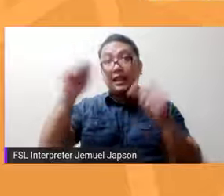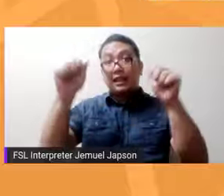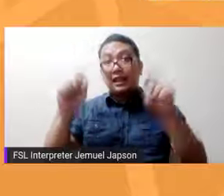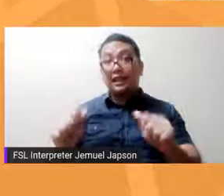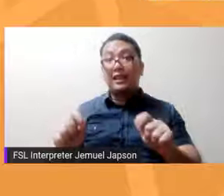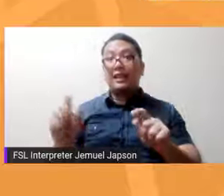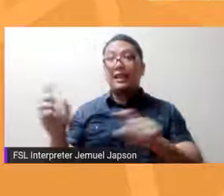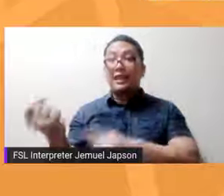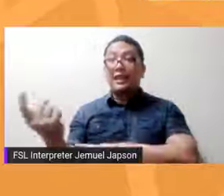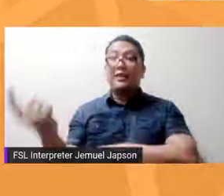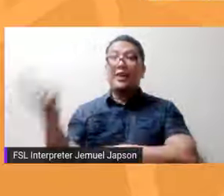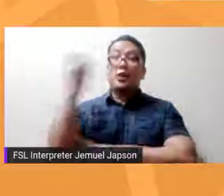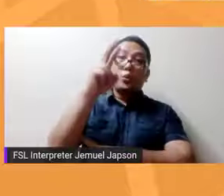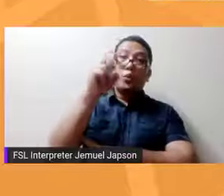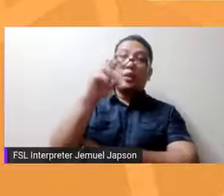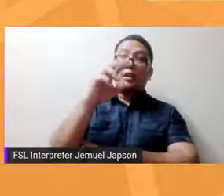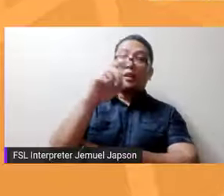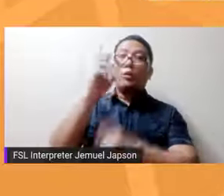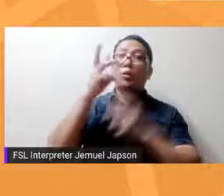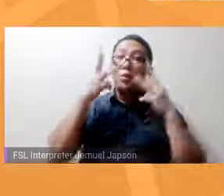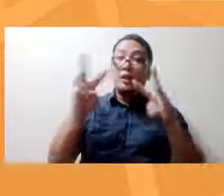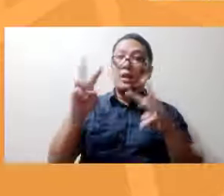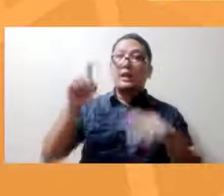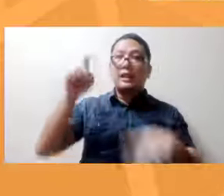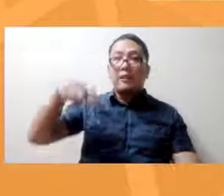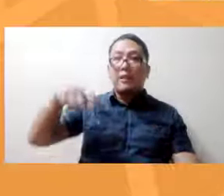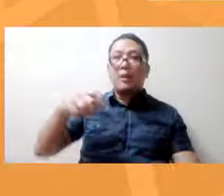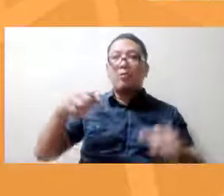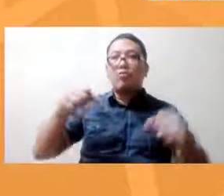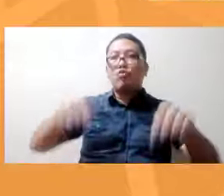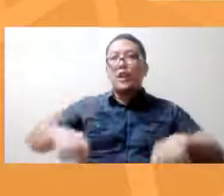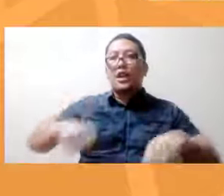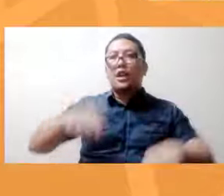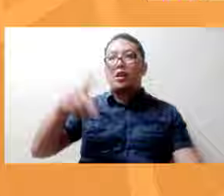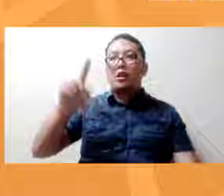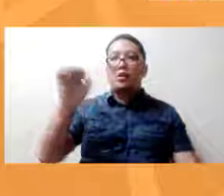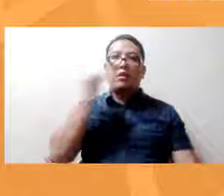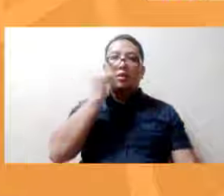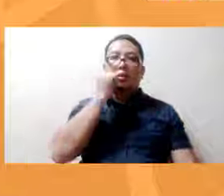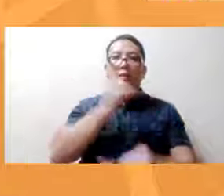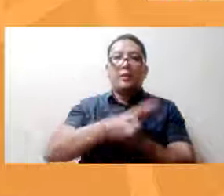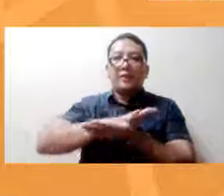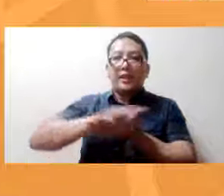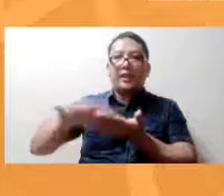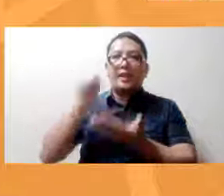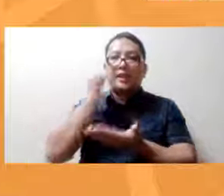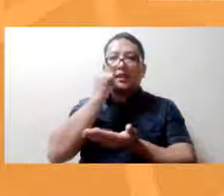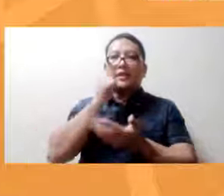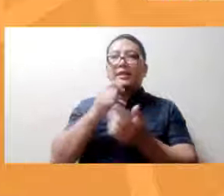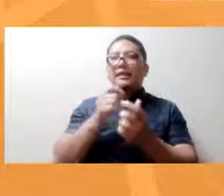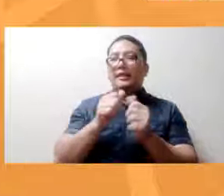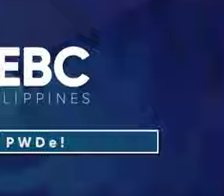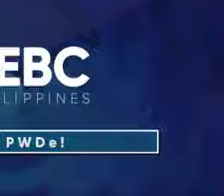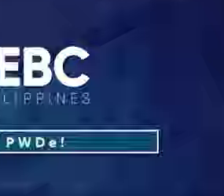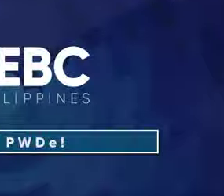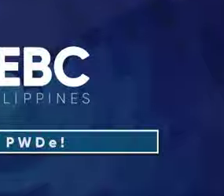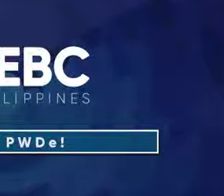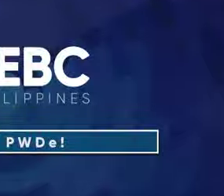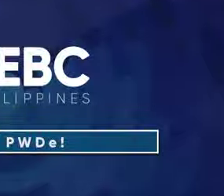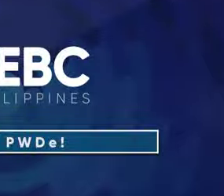mapapanood ang programang Dapat Pwede. Palaging wagas at dalisay. Maraming salamat po. See you again next Saturday.